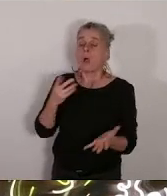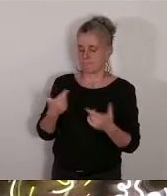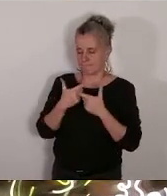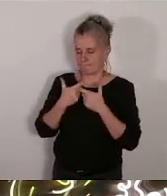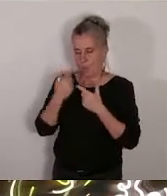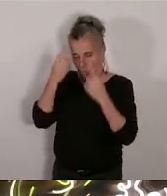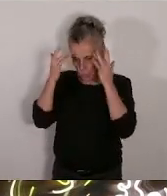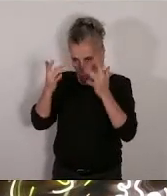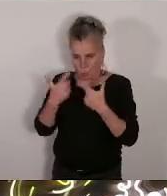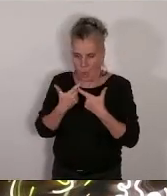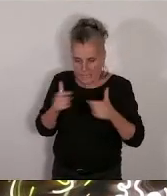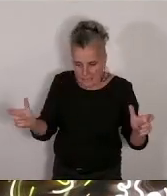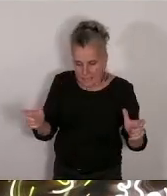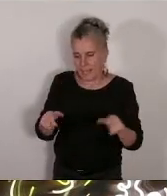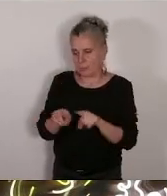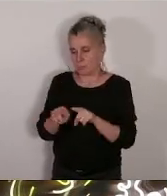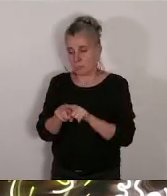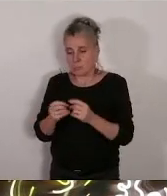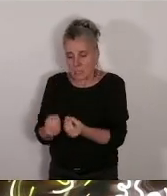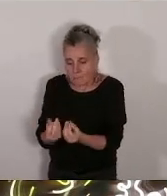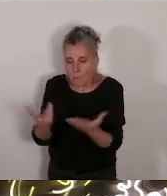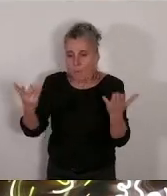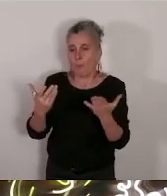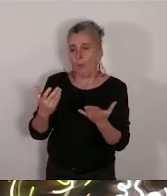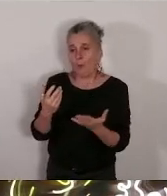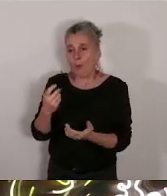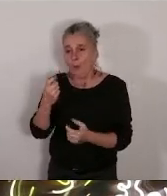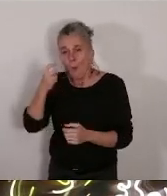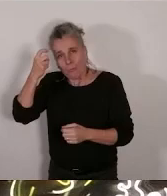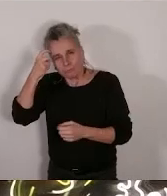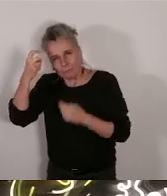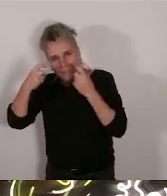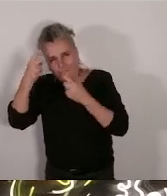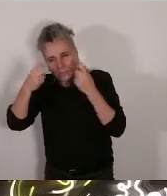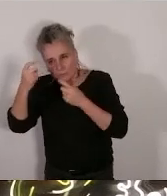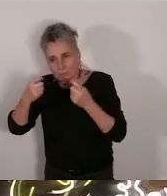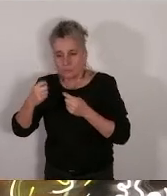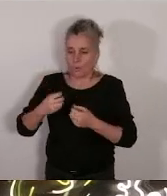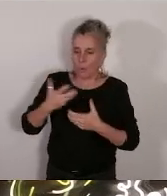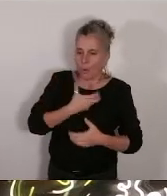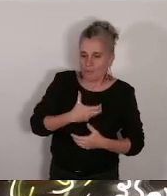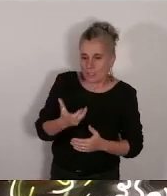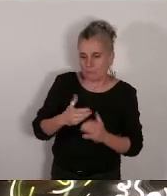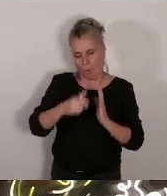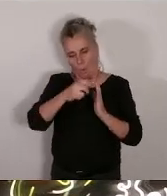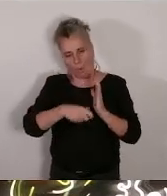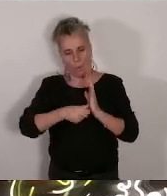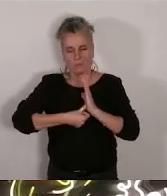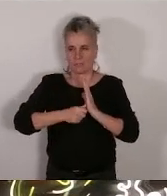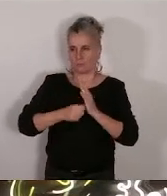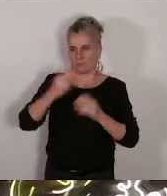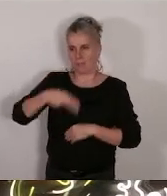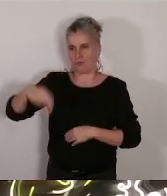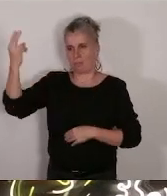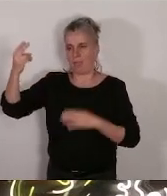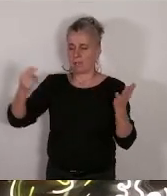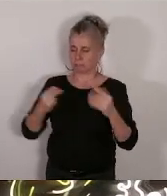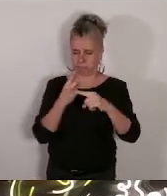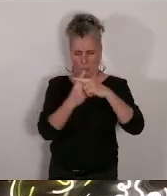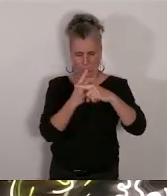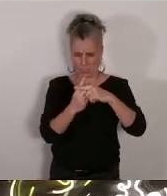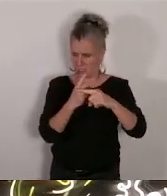développement de l'esprit critique, la connaissance de l'identité nationale, l'enrichissement de cette identité, sont des choses positives,